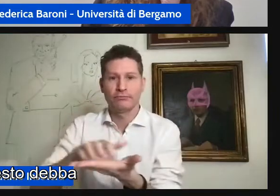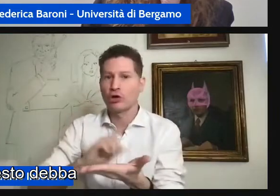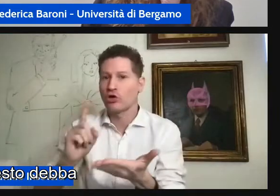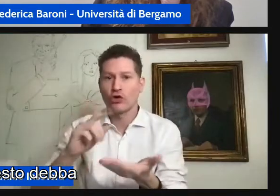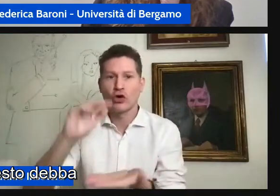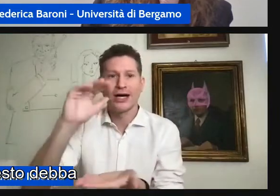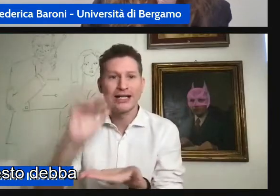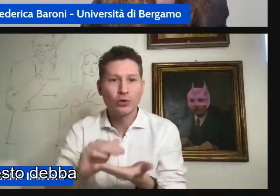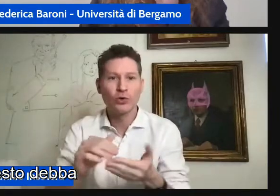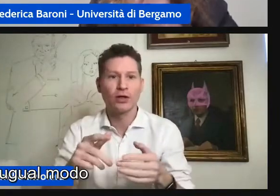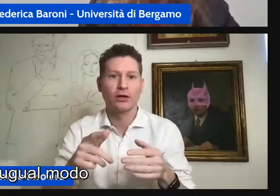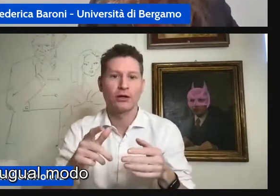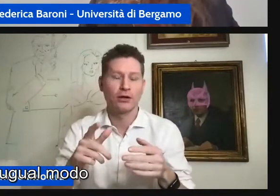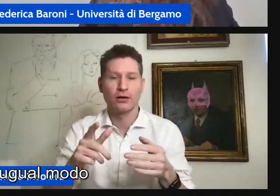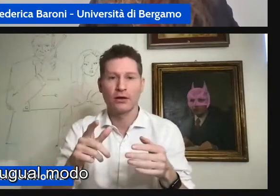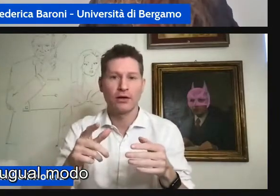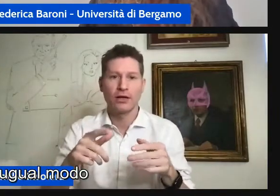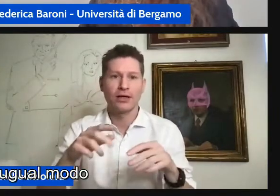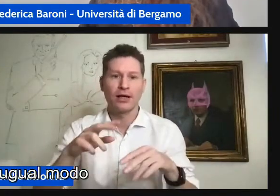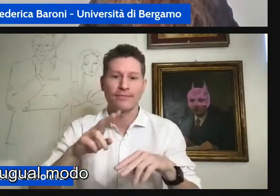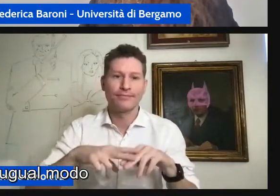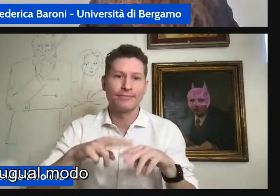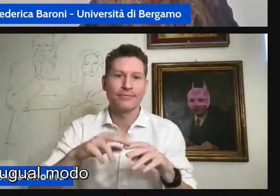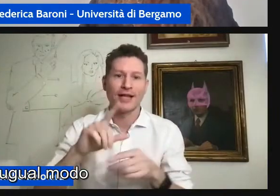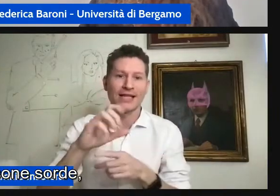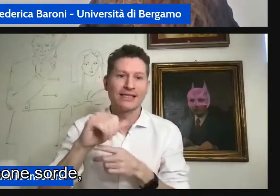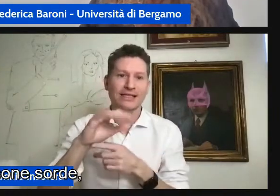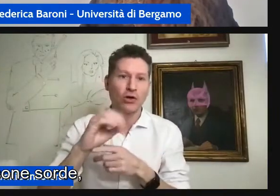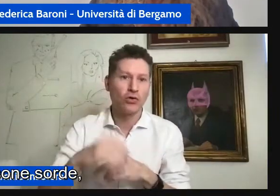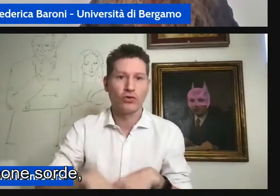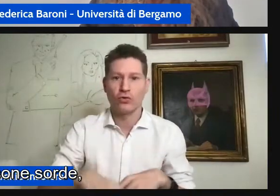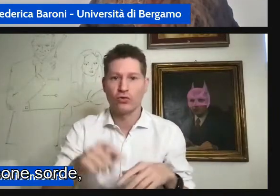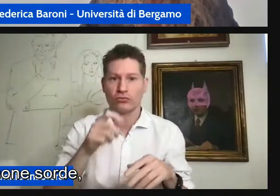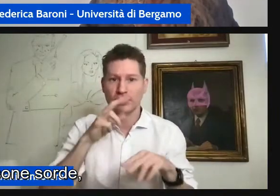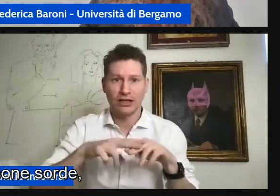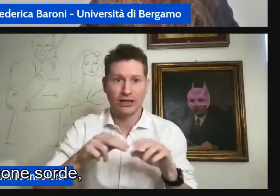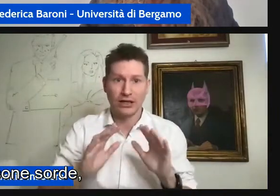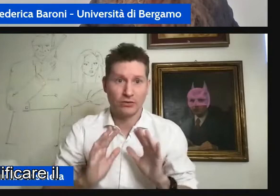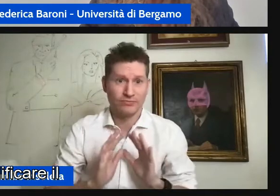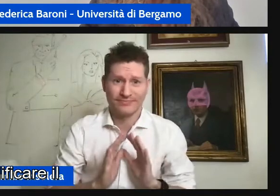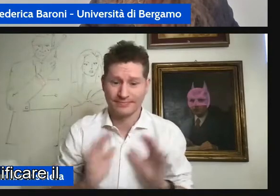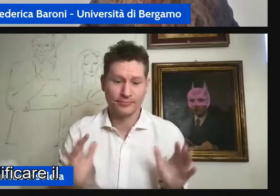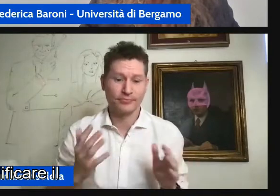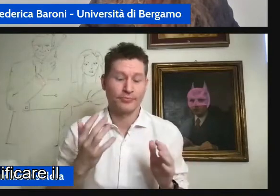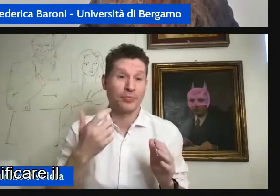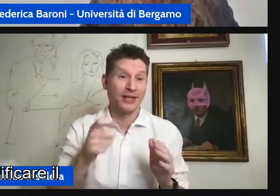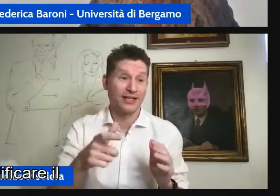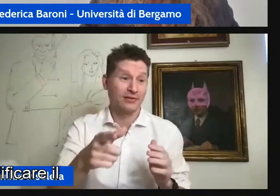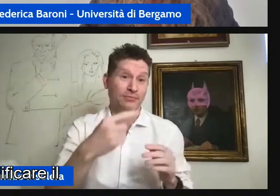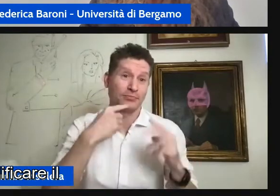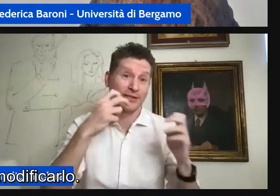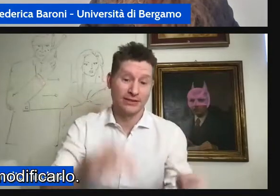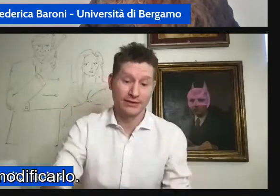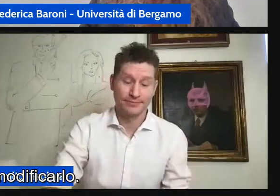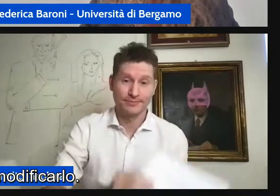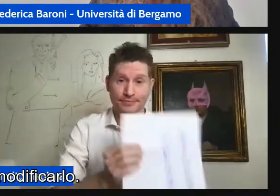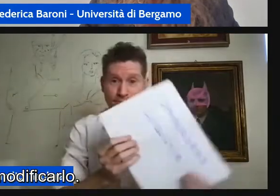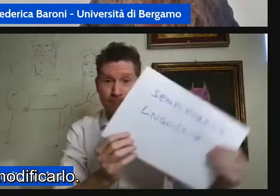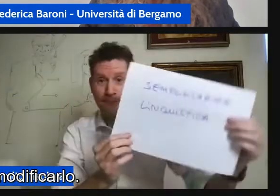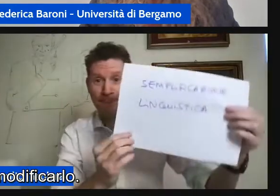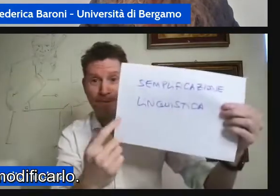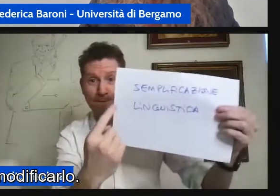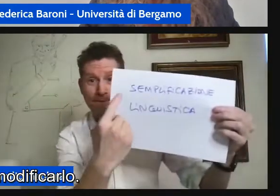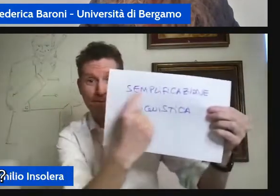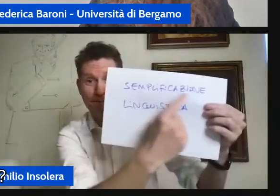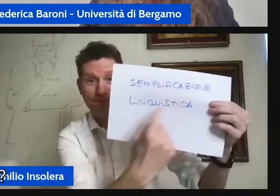testo debba essere tradotto in ugual modo anche per le persone sorde senza semplificare il lessico e